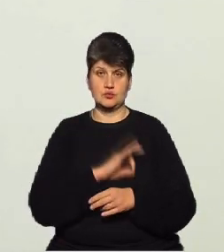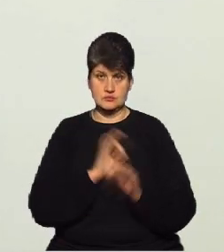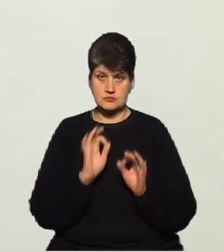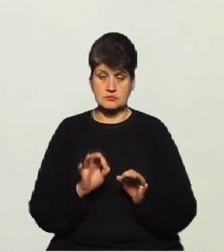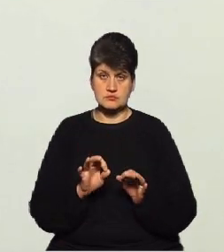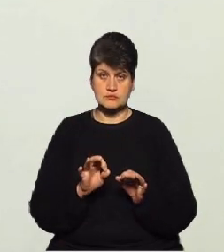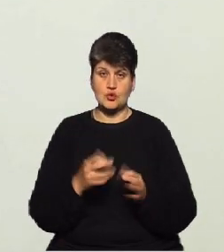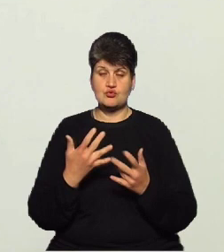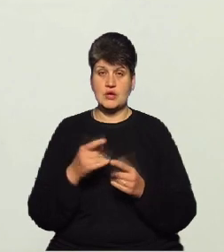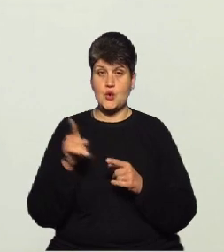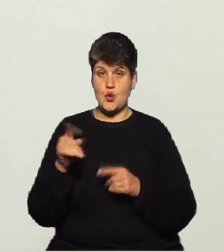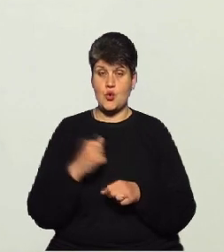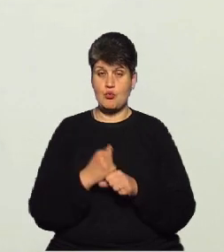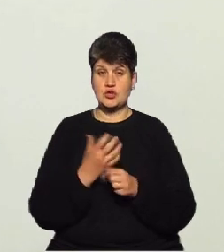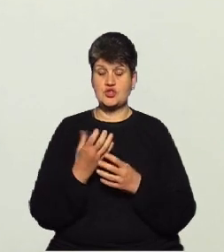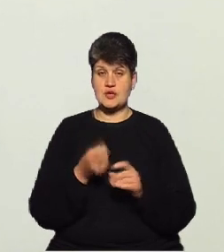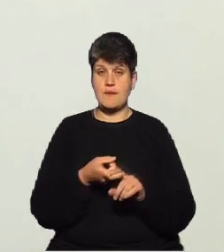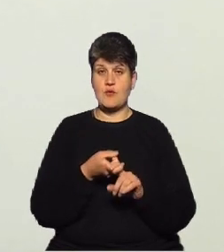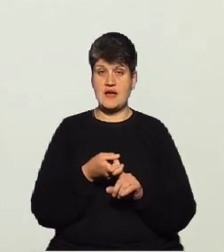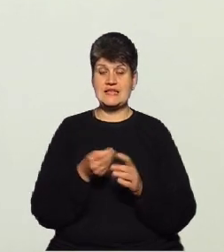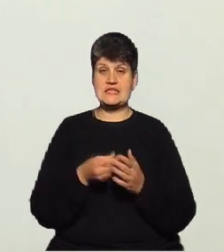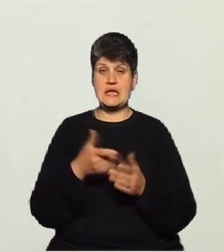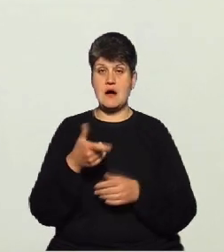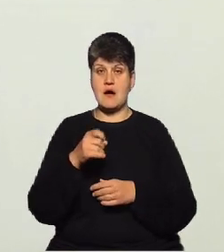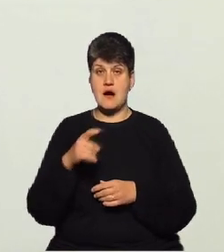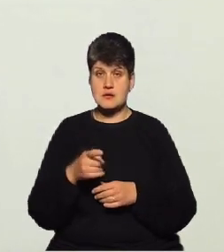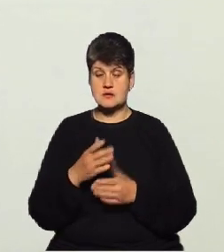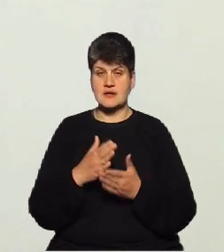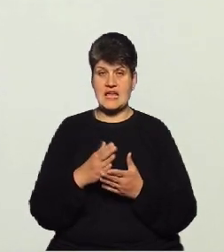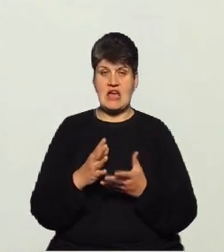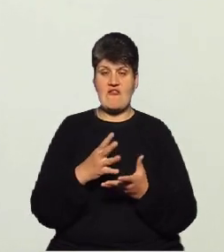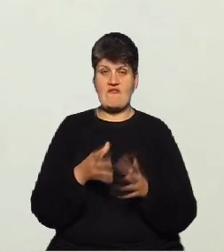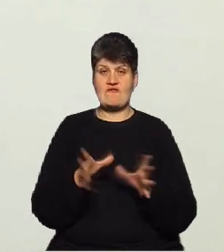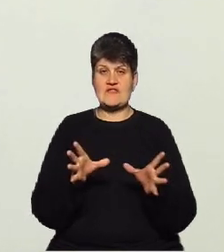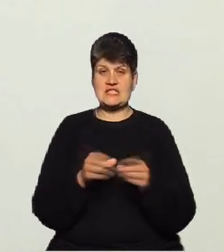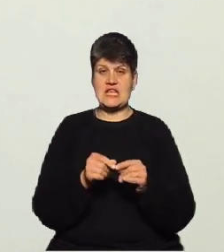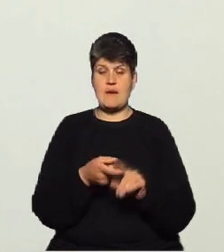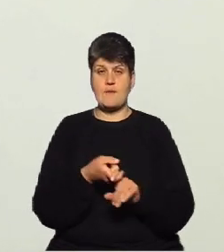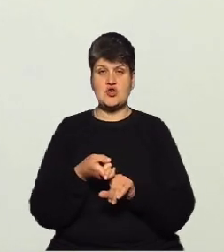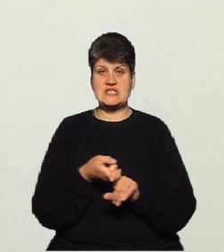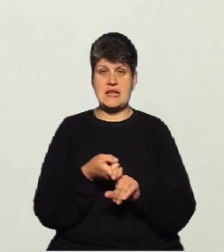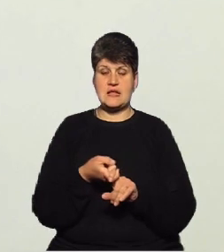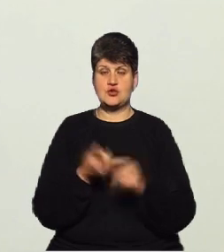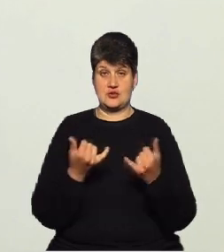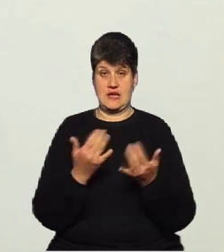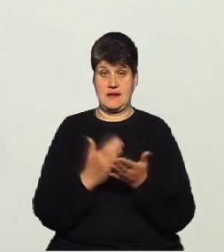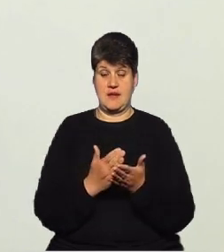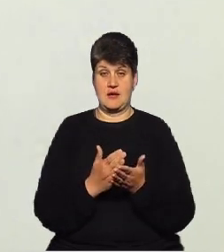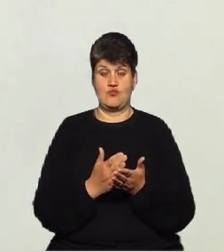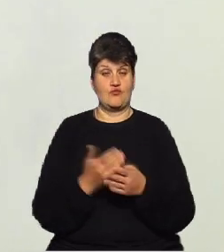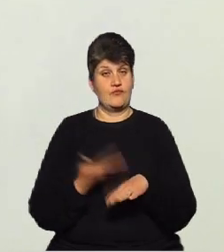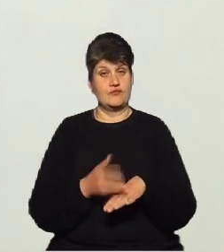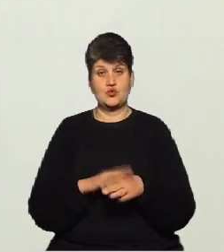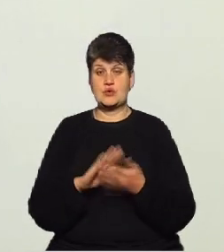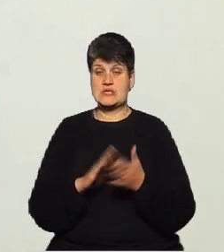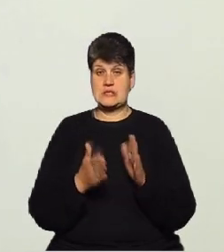його робота ще й пов'язана з ціною на газ, тобто, є така взаємозалежність від того, що ми зараз маємо критичну ситуацію із ростом цін на